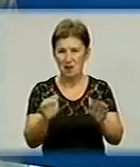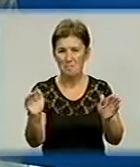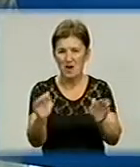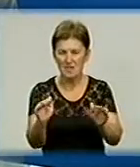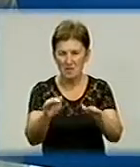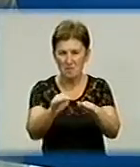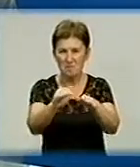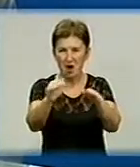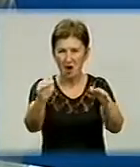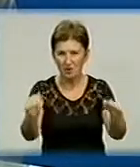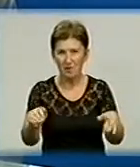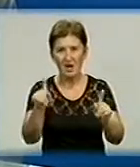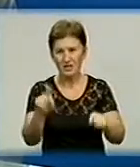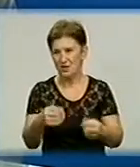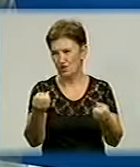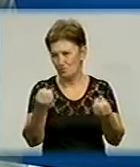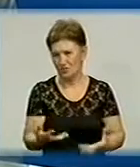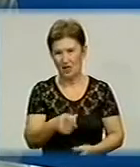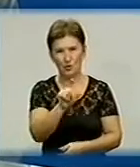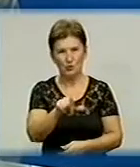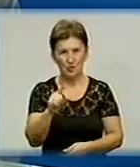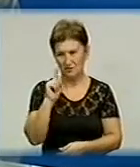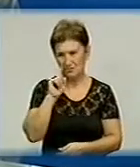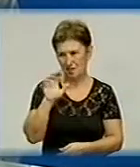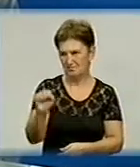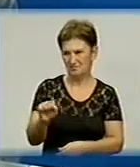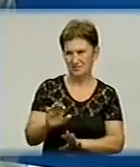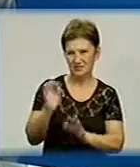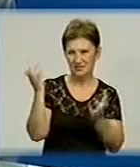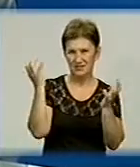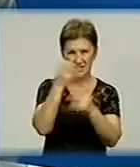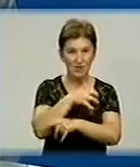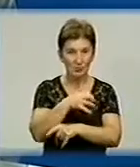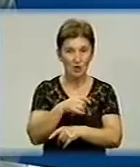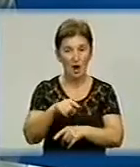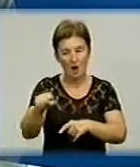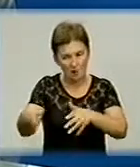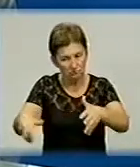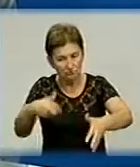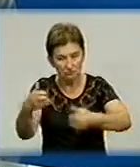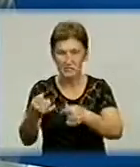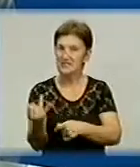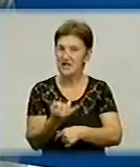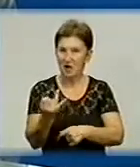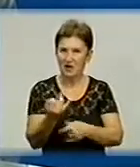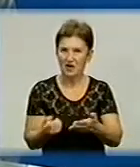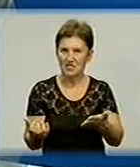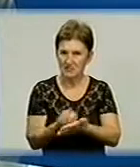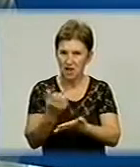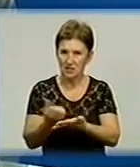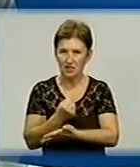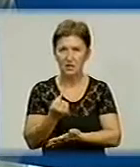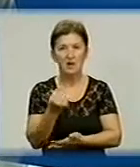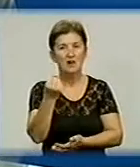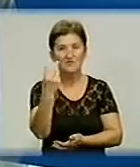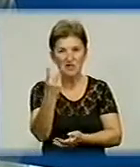які, звичайно, людина навіть не помічає, розумієте? Але під цими курганами виявили дуже цікаві знахідки. Зокрема, в одному із них було